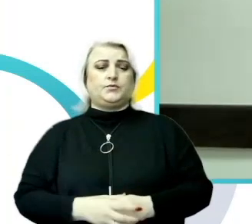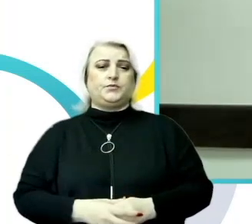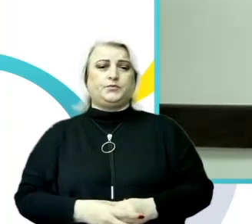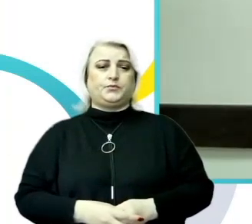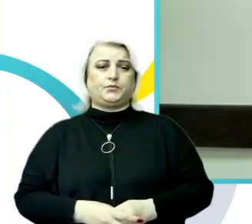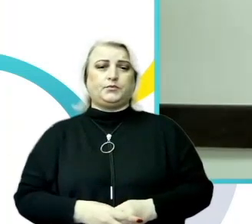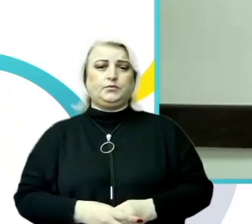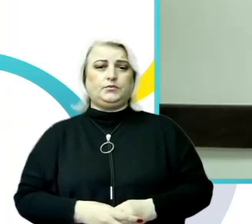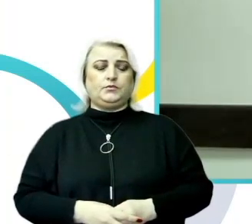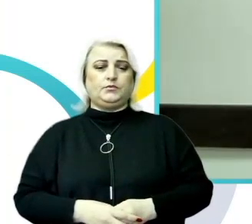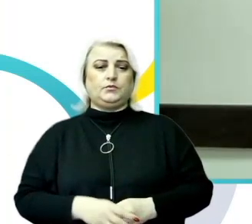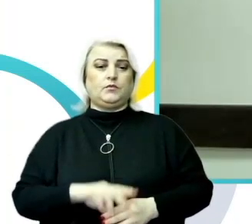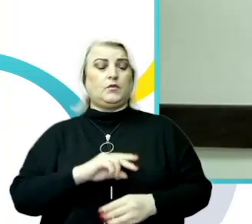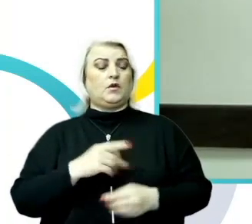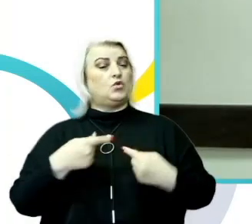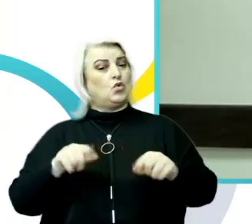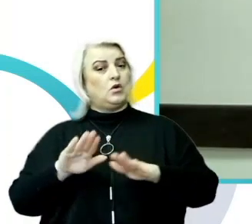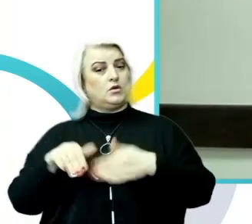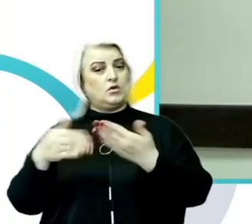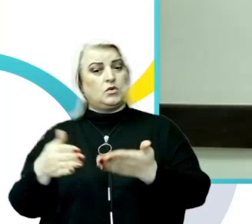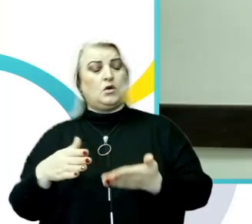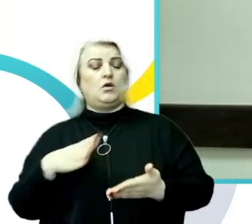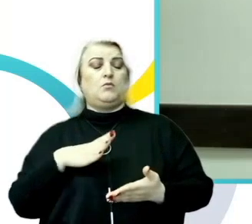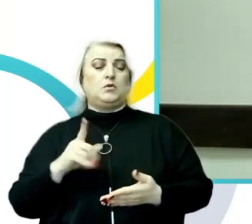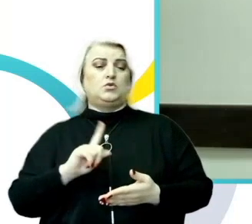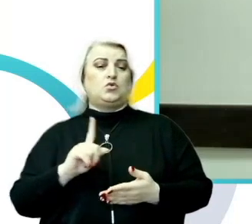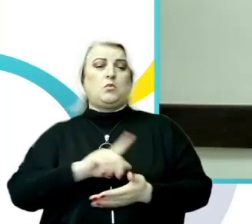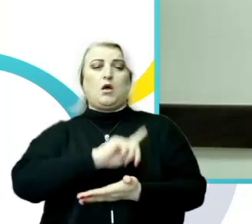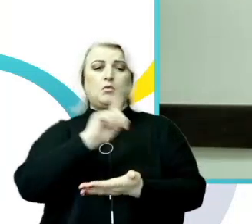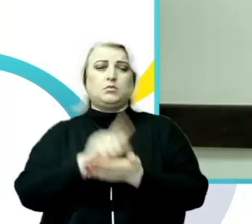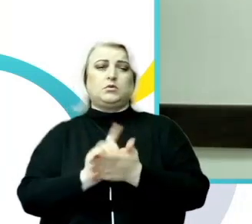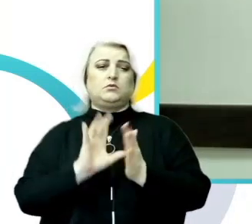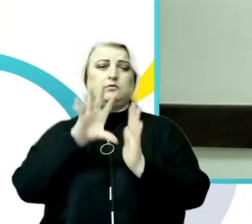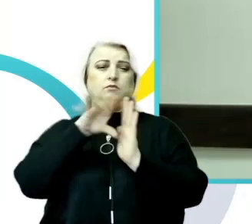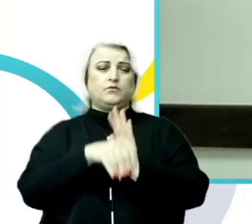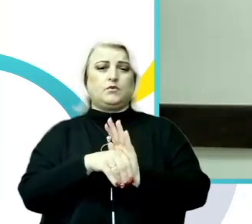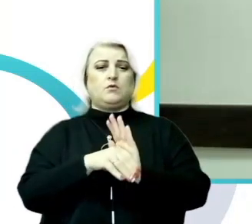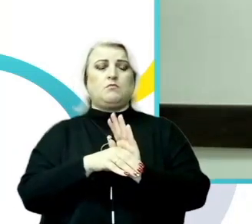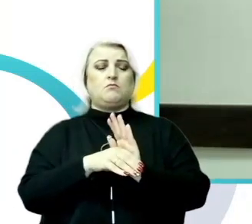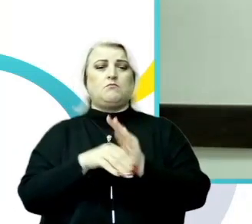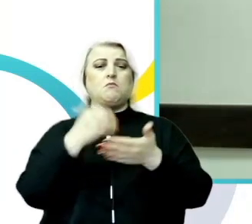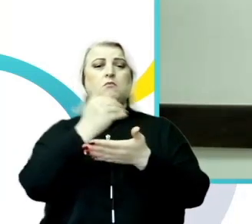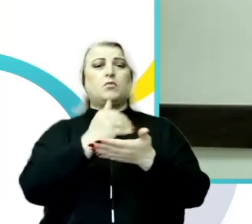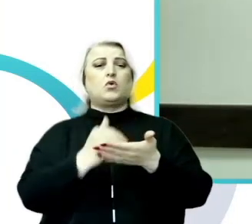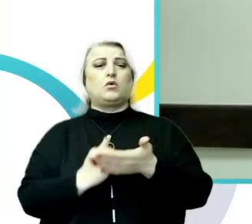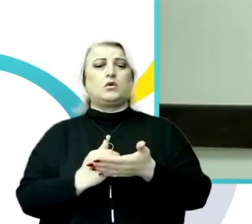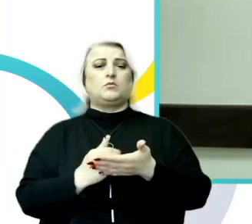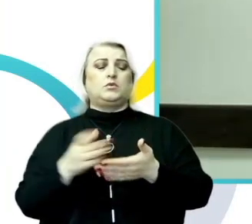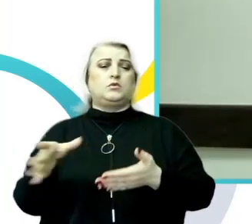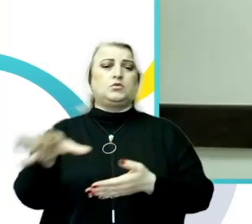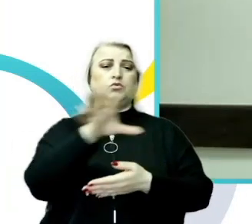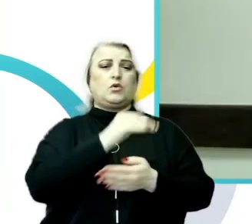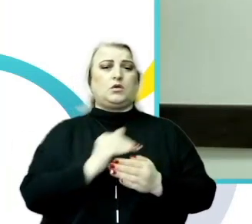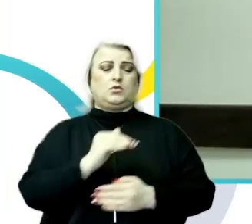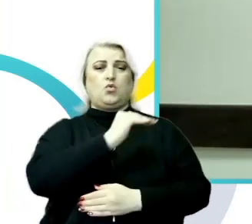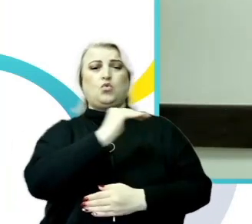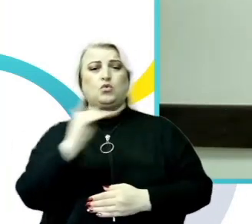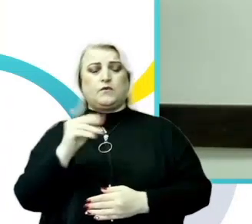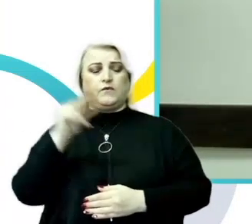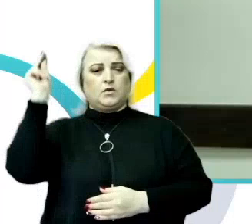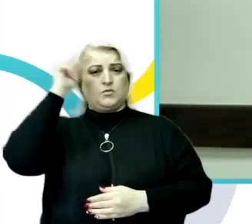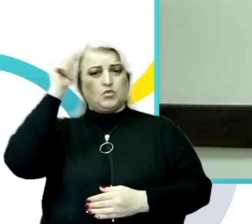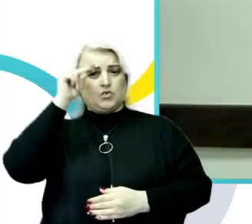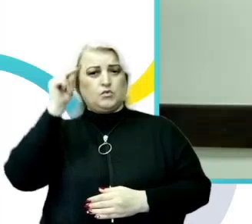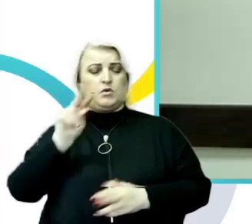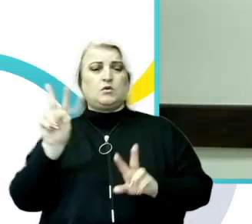O altă recomandare era ca să fie neapărat inclusie în curiculă pentru toate nivelele de educație subiecte